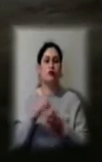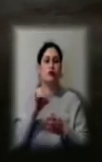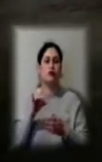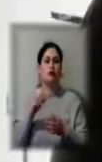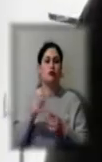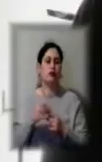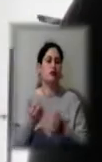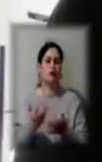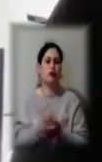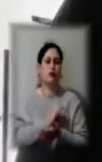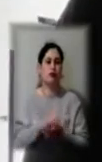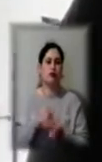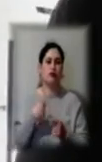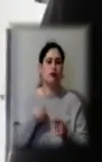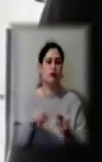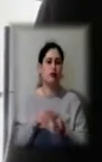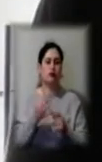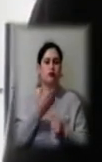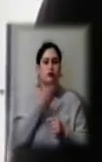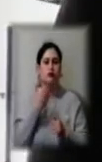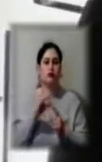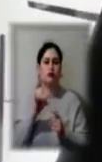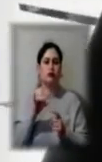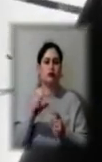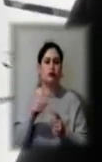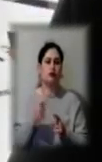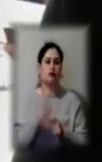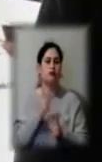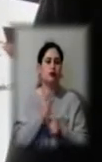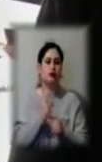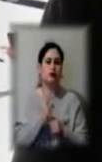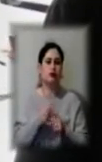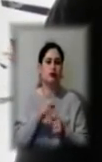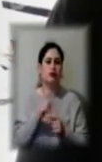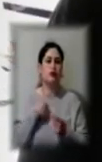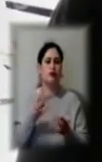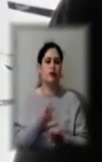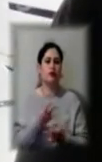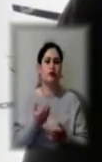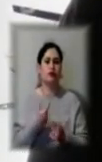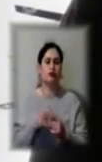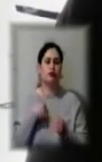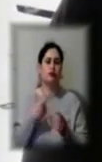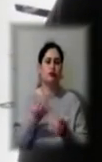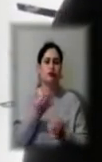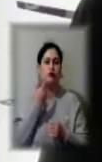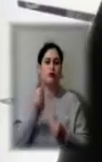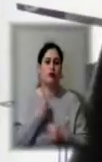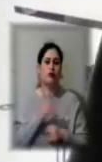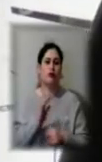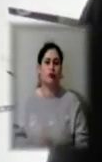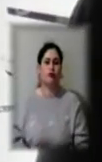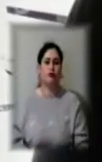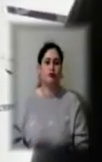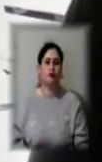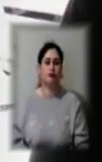Такого нема, нема сироватки, запрещено, а мені треба, тима ще нема, не дають. Потім